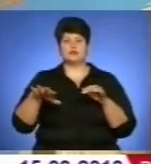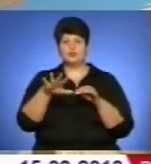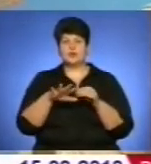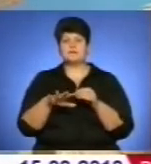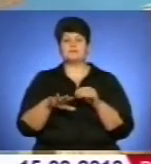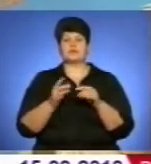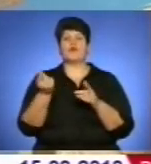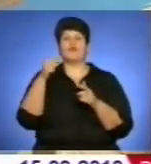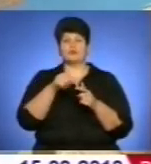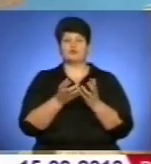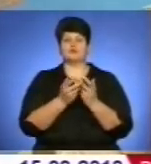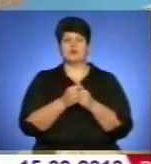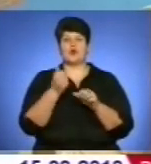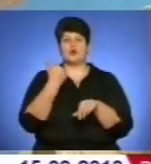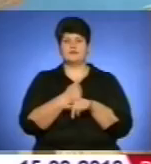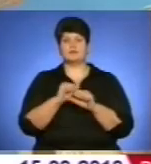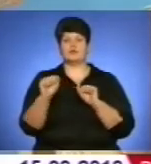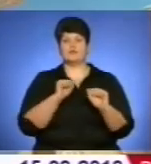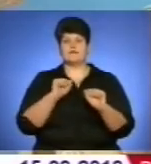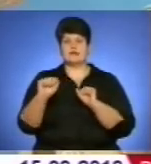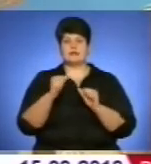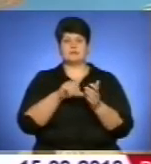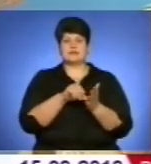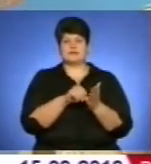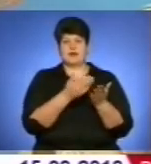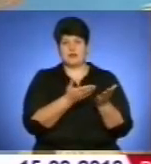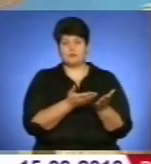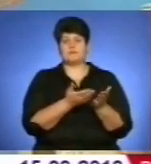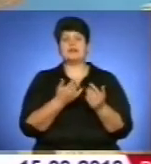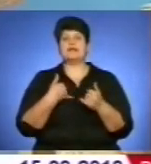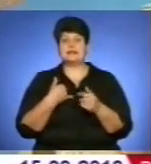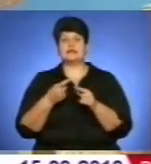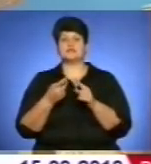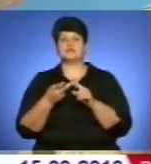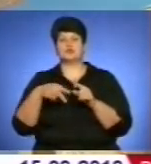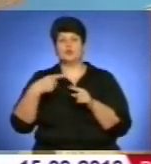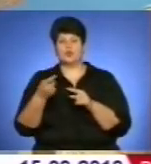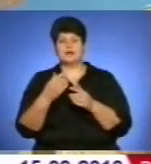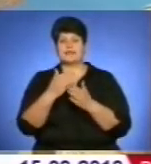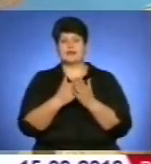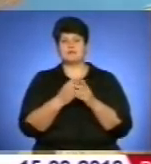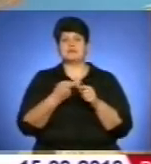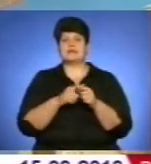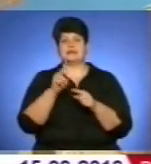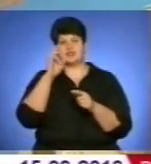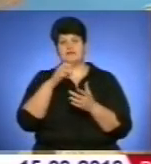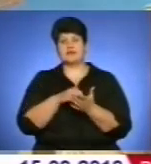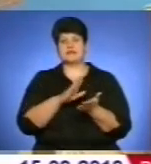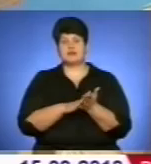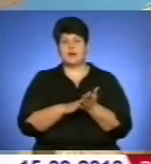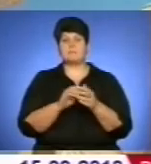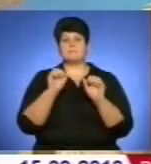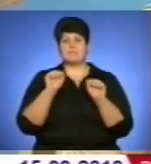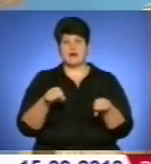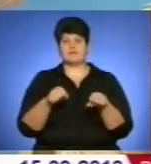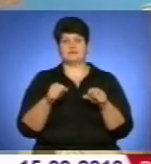відповідної ліцензованої організації, яка має в своєму складі сертифікованого інженера-землепорядника. Проводиться державна реєстрація